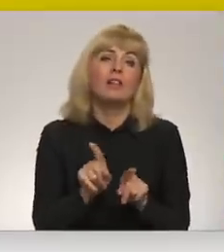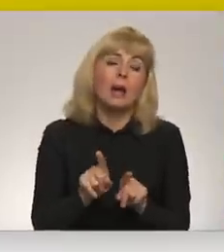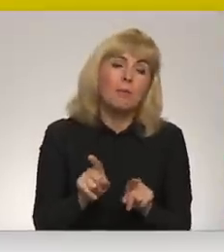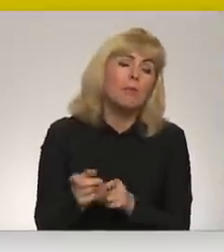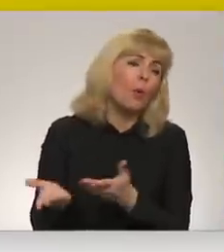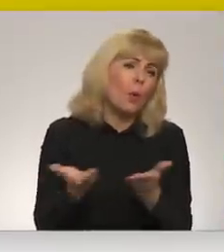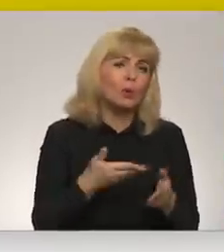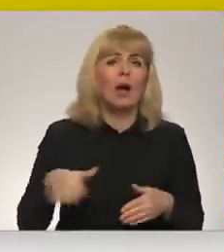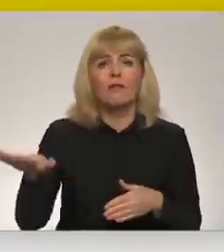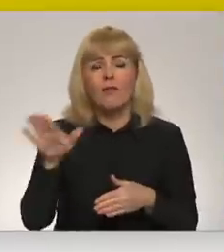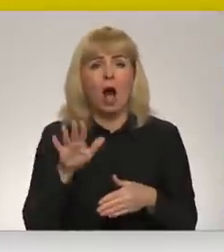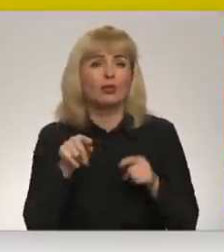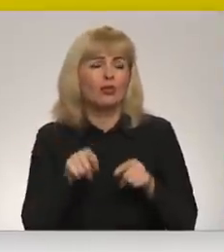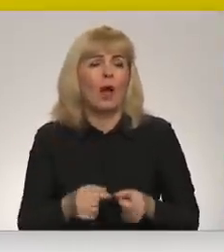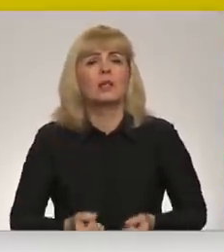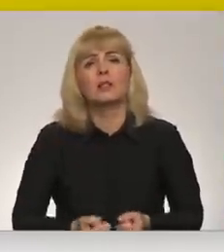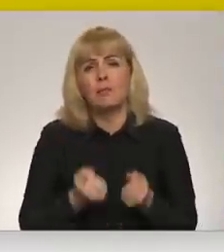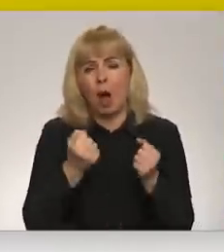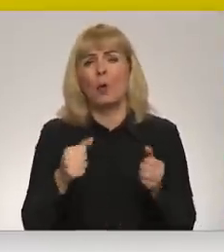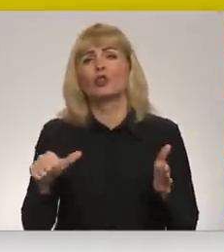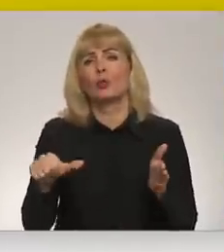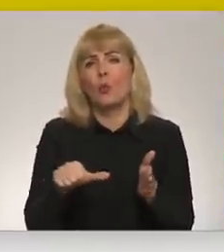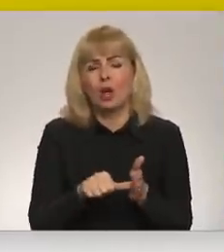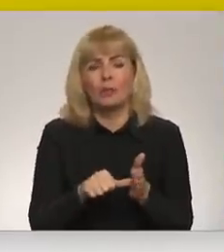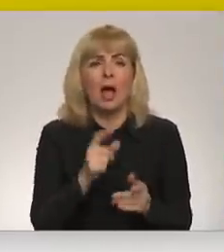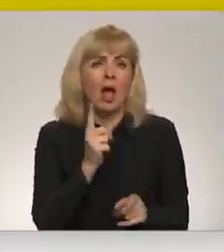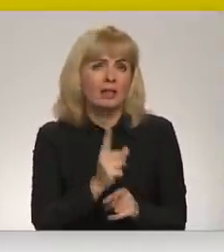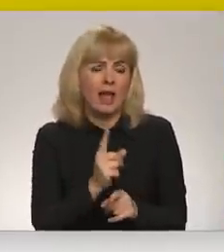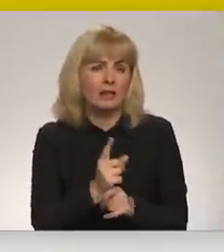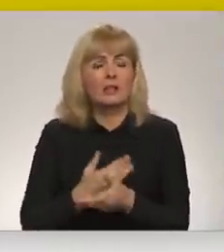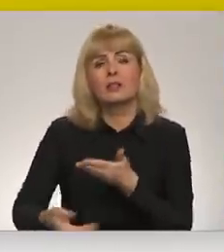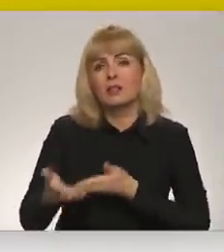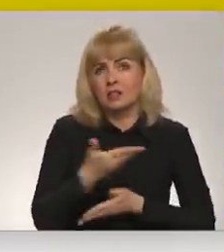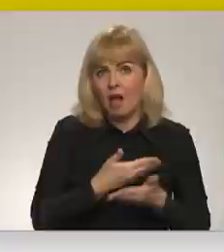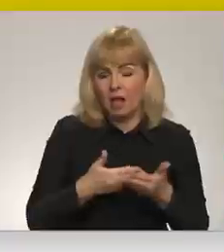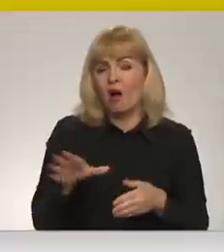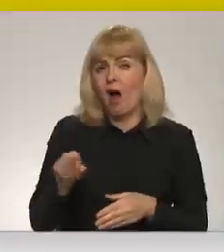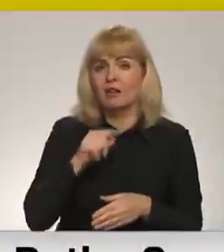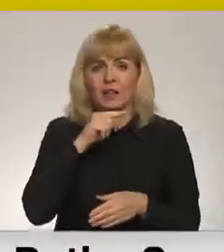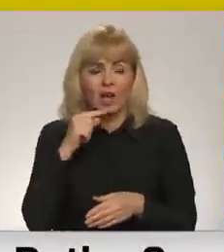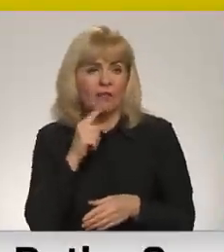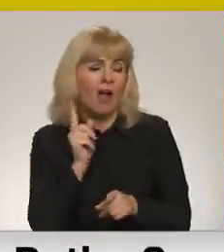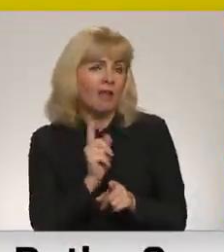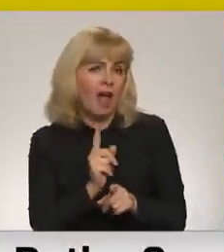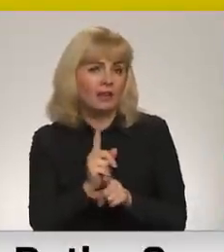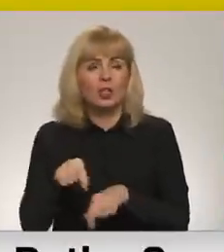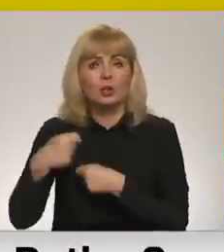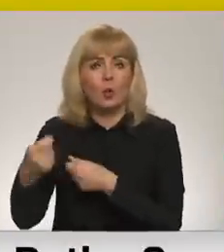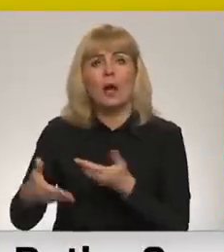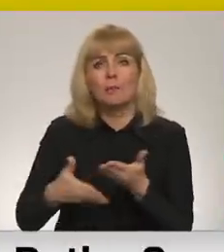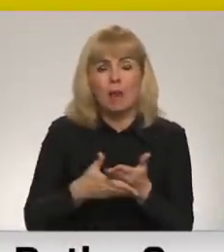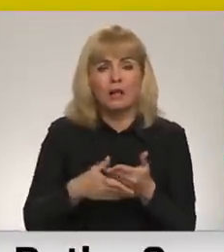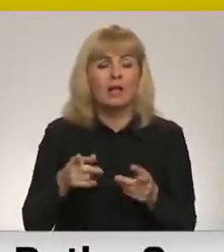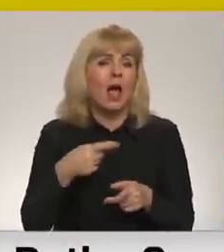valsts pašos šajos smagākajos noziegumos nedrīkst sadarboties ar Krieviju, nedrīkst sniegt palīdzību un nedrīkst